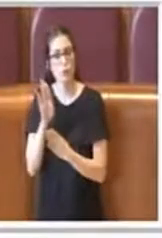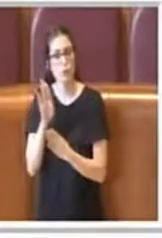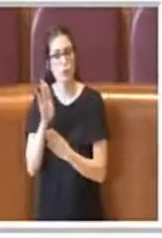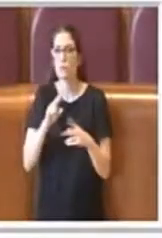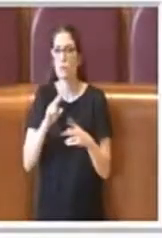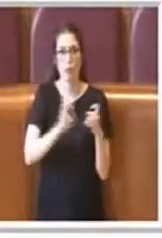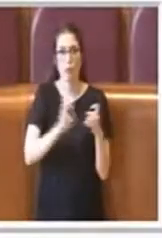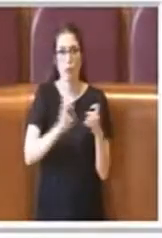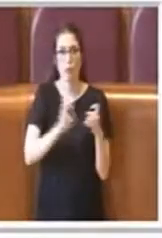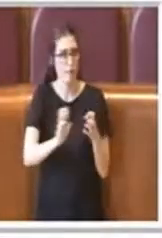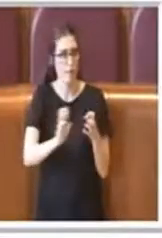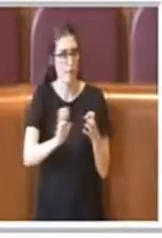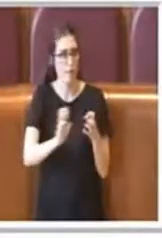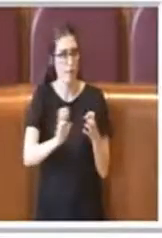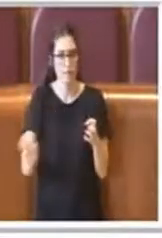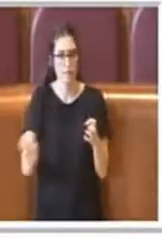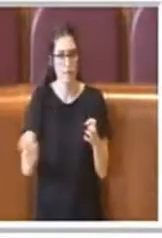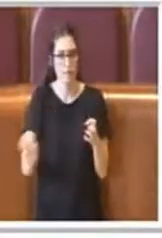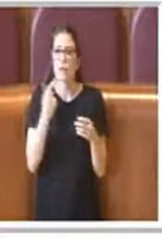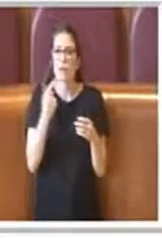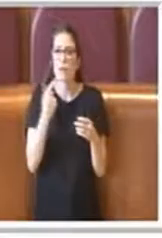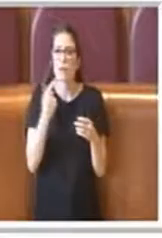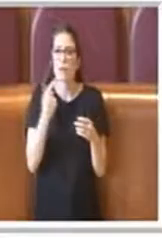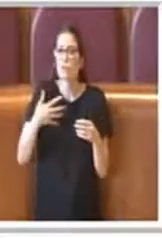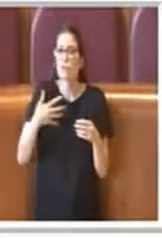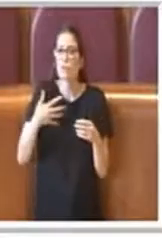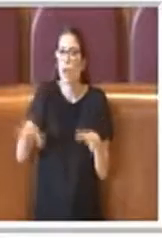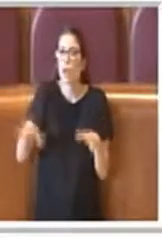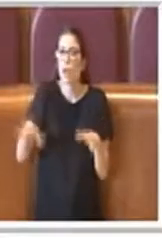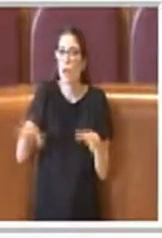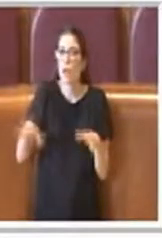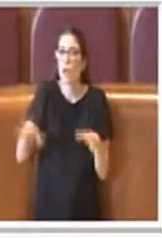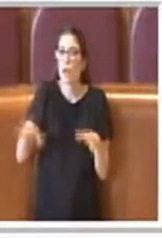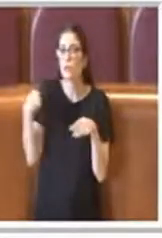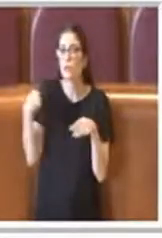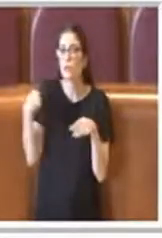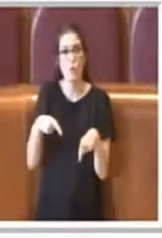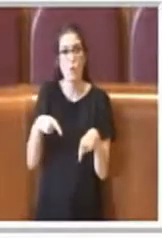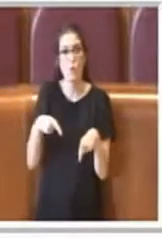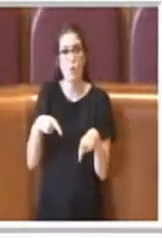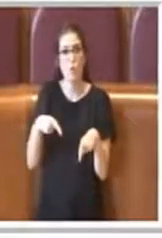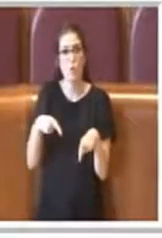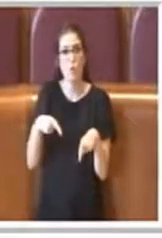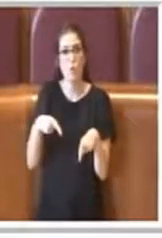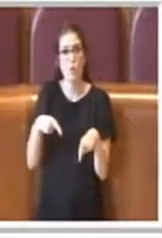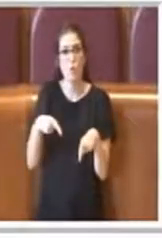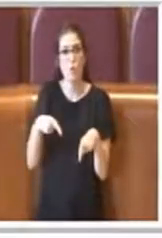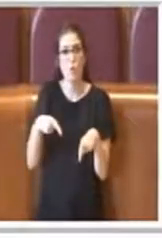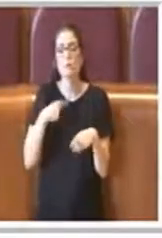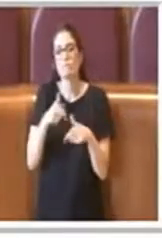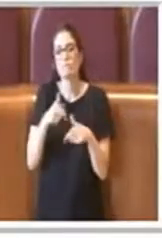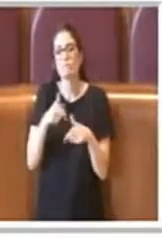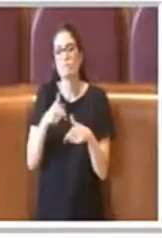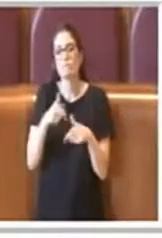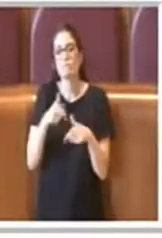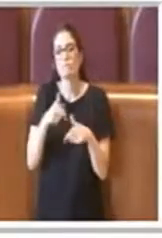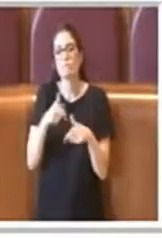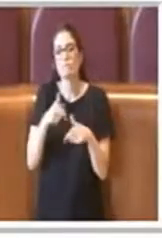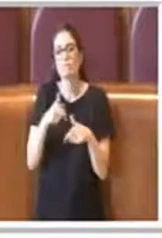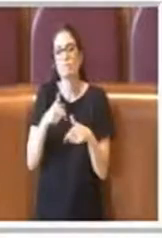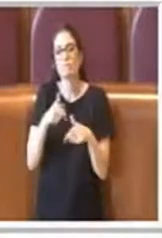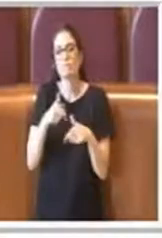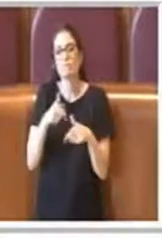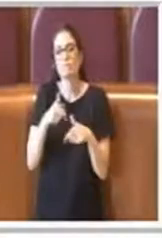tutti i temi, veramente fin dal principio e questo bisogna secondo me darne atto al netto poi dei